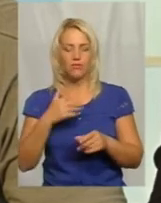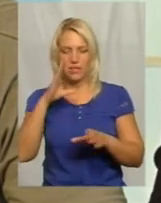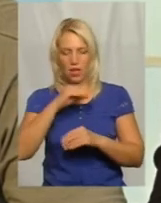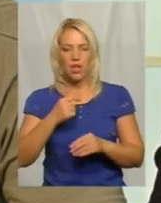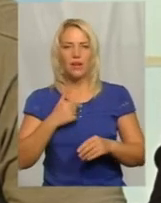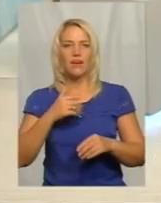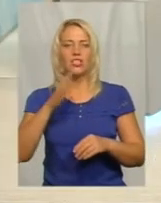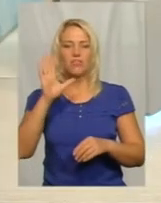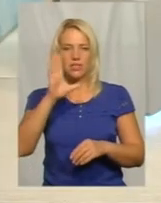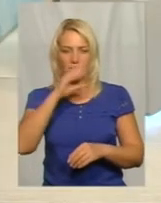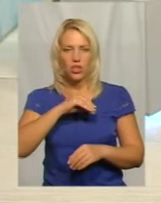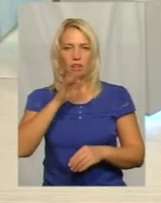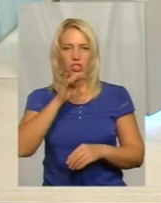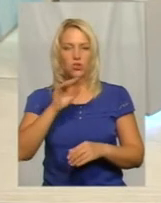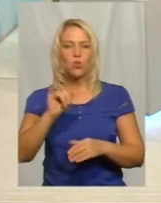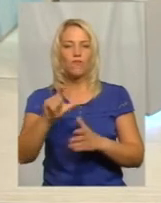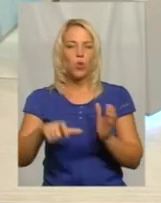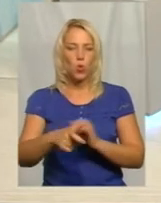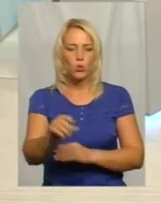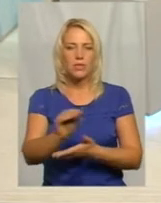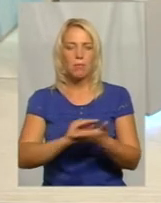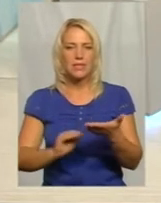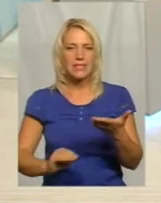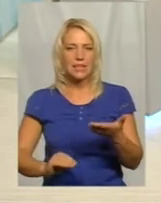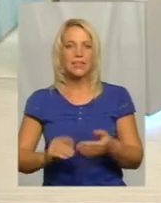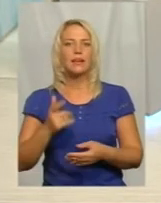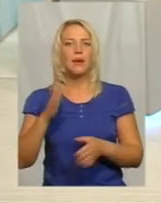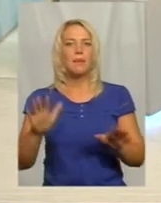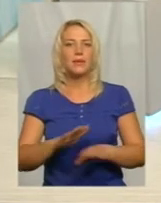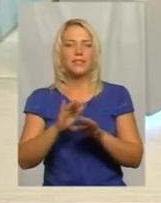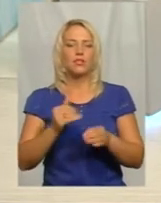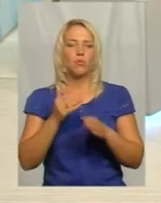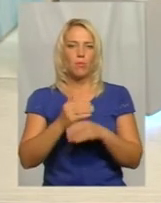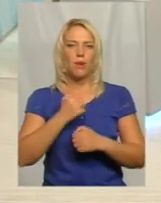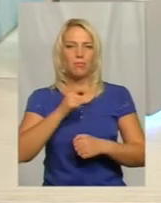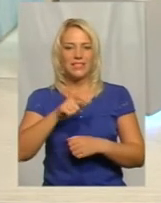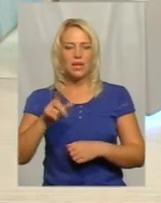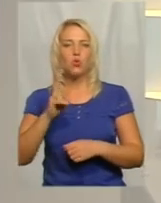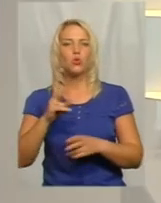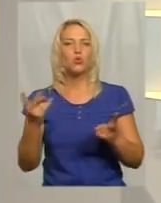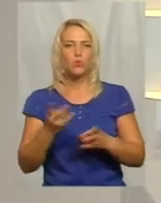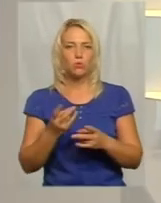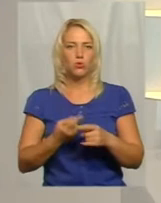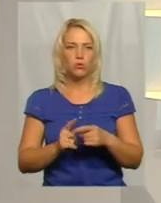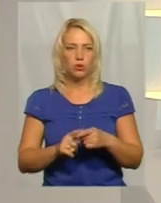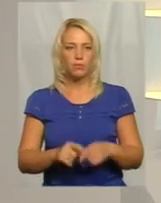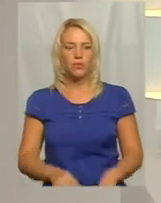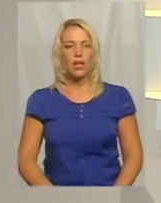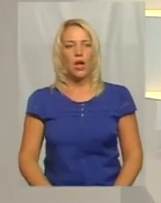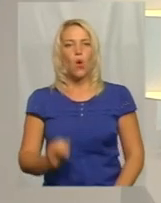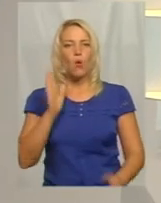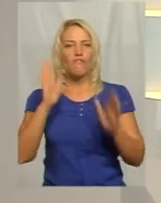дорозі писати пісні, і допомагати бійцям і людям, які потребують цього. А у себе в Фейсбук, на вашій стріні, чи ви